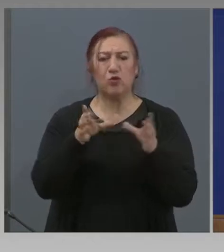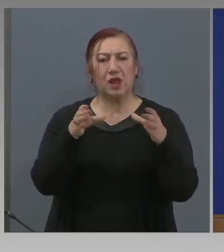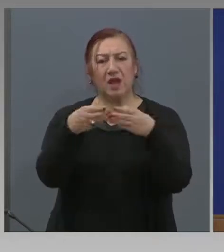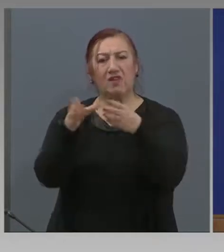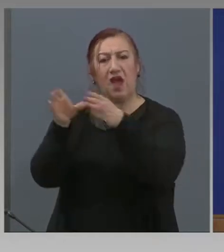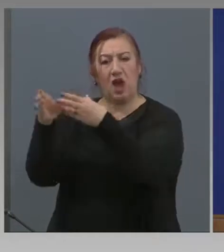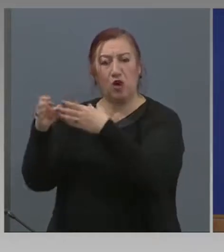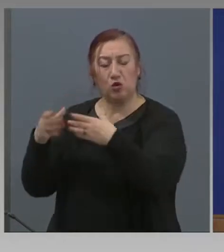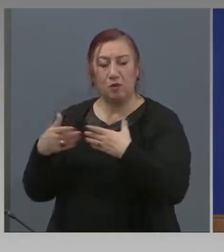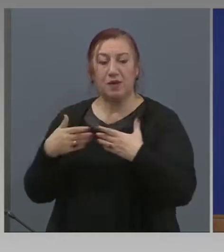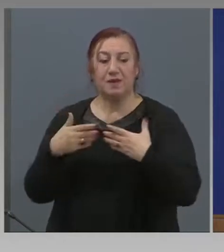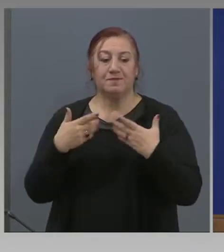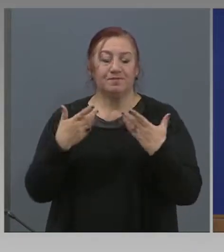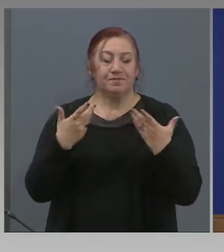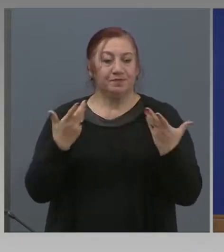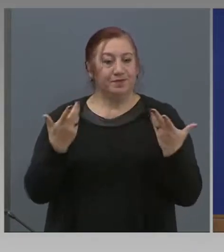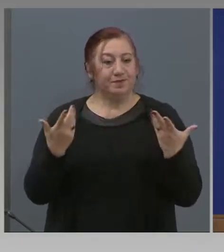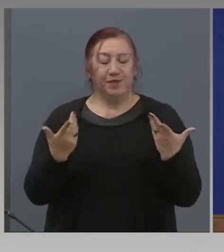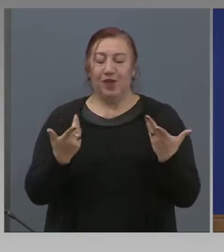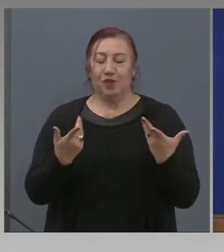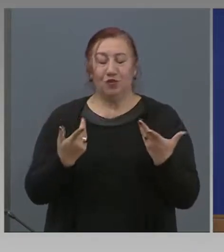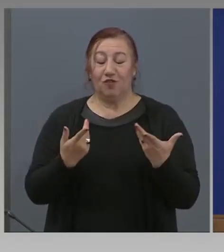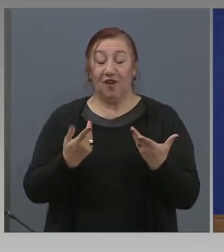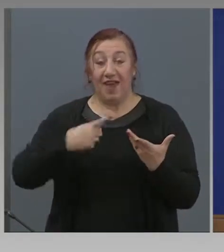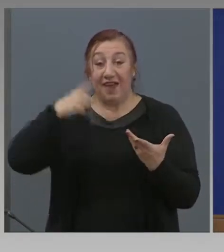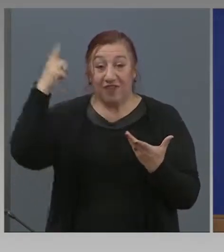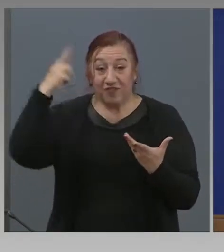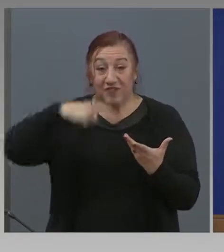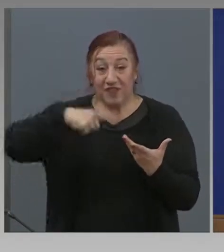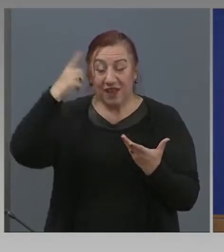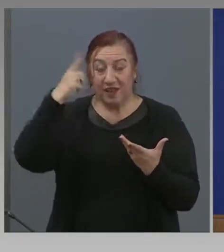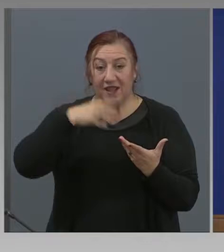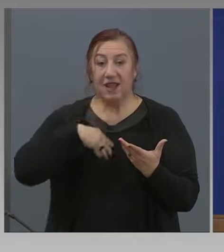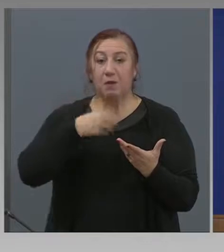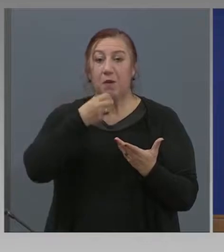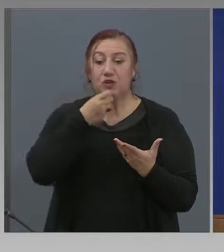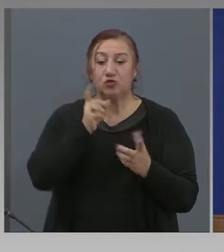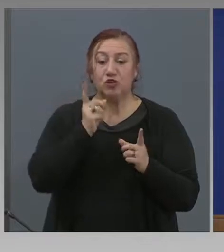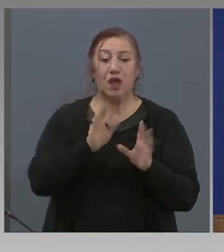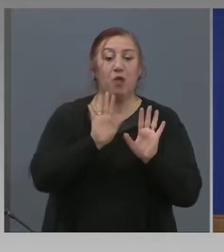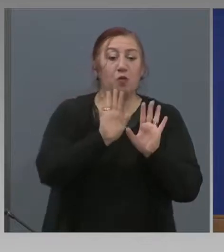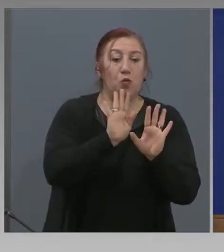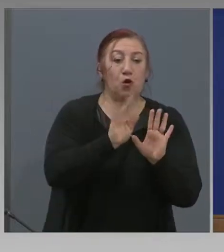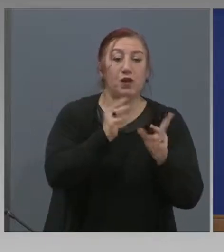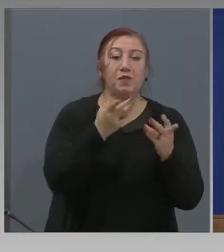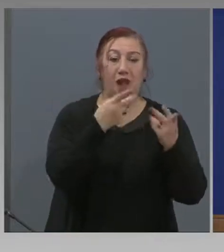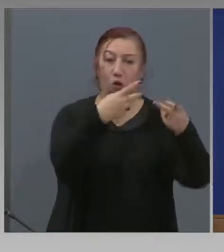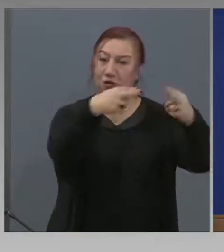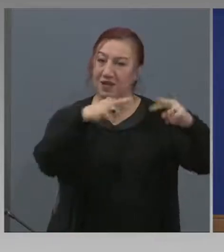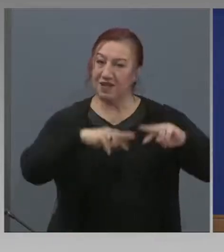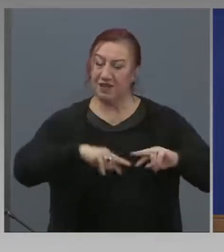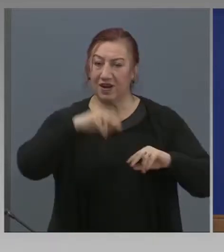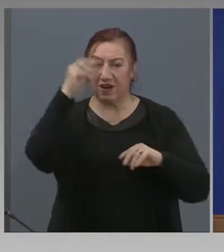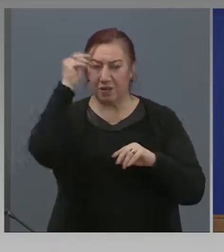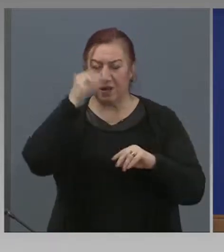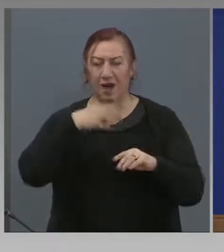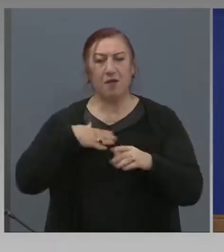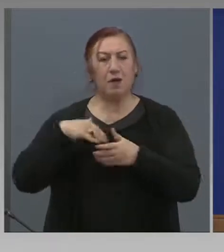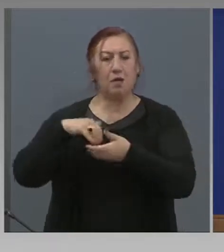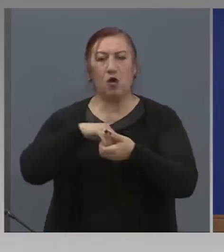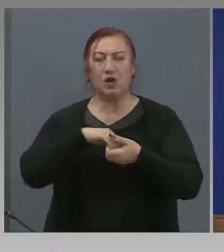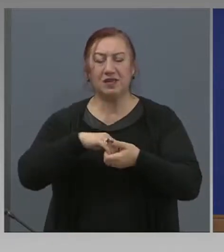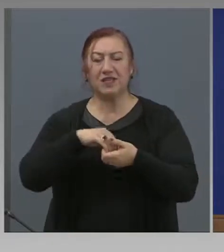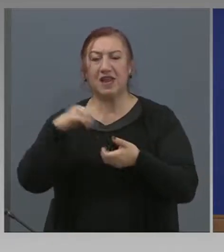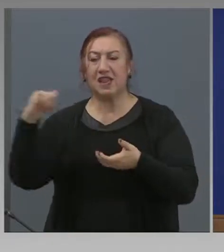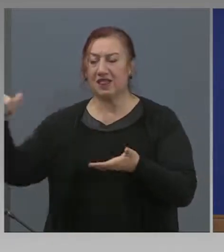Но, вижте, това е буквално всеки ден. Имаме случаи, в който помагаме на някой да се прибере. Имахме организиран чартер от